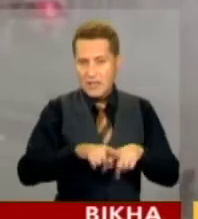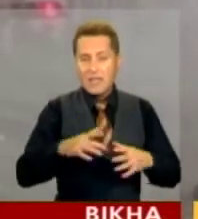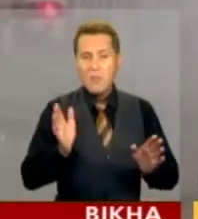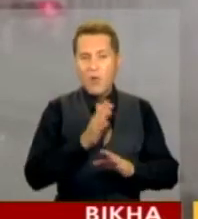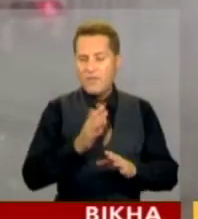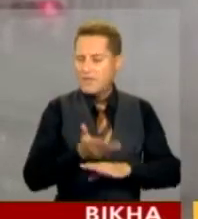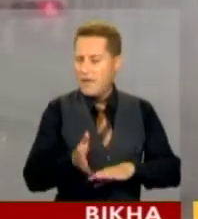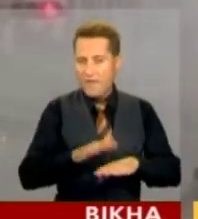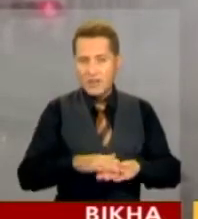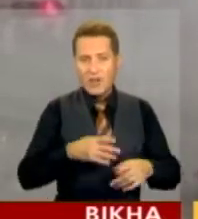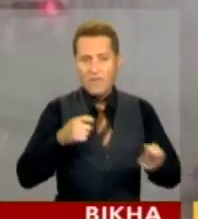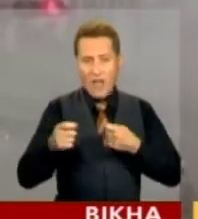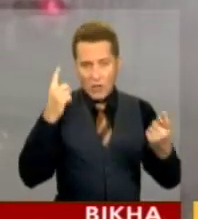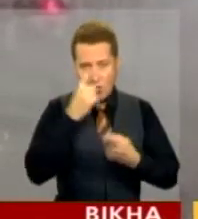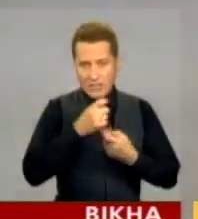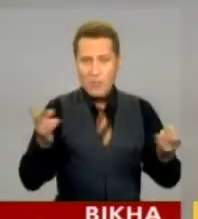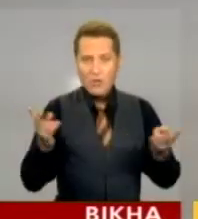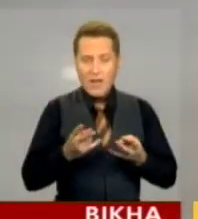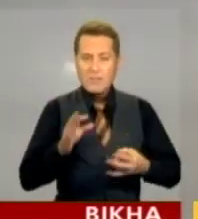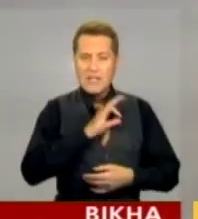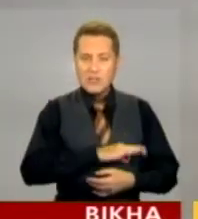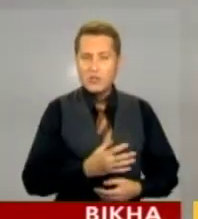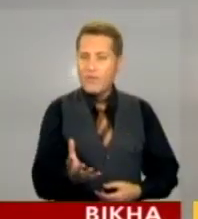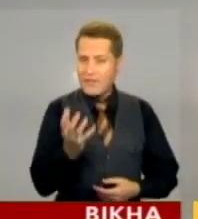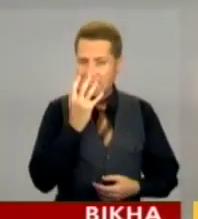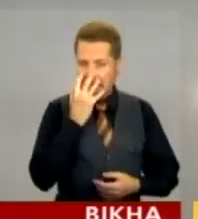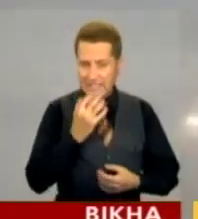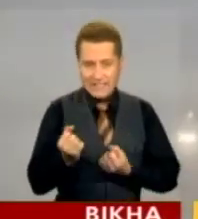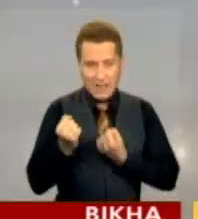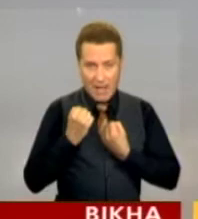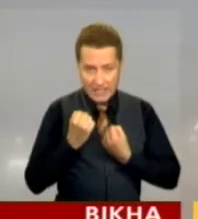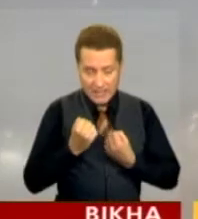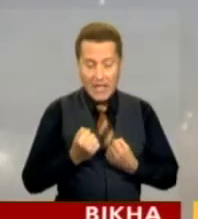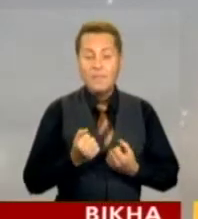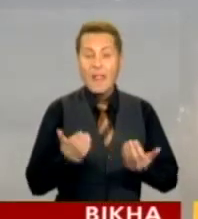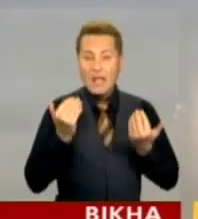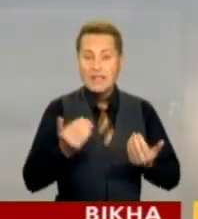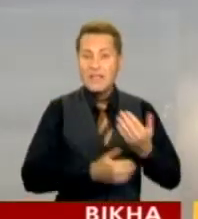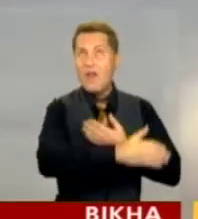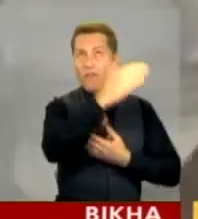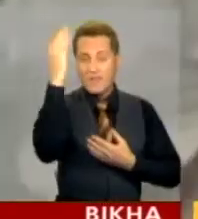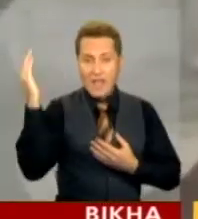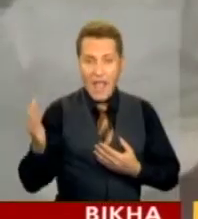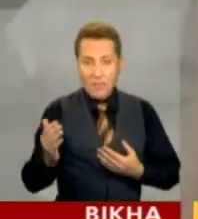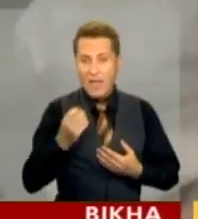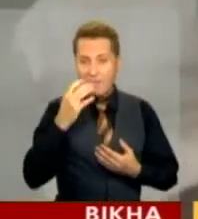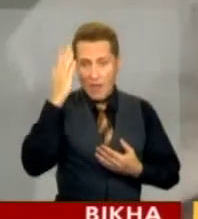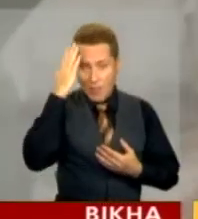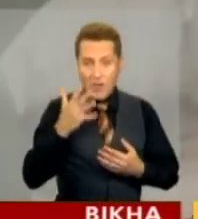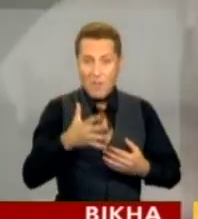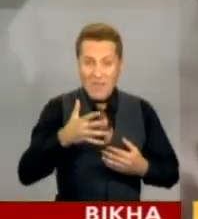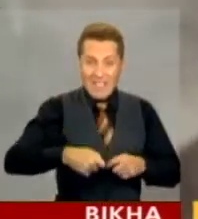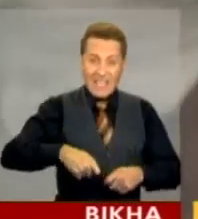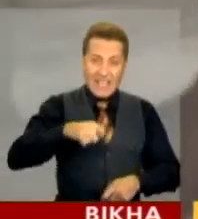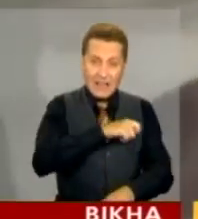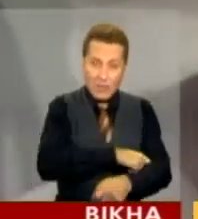важко. Влада оголосила про потребу застосовувати захисні маски. Нині в небі над Сакурадзимою. П'ятикілометровий